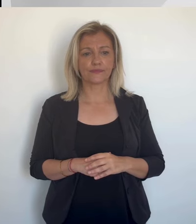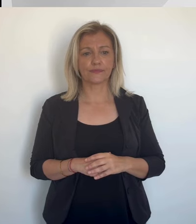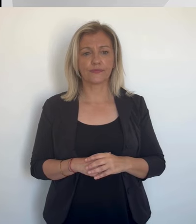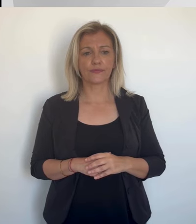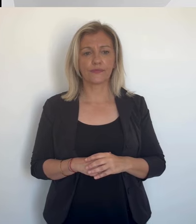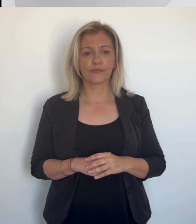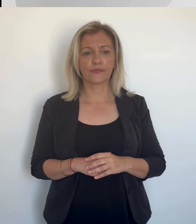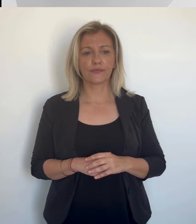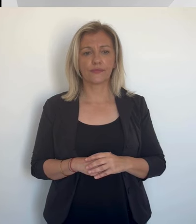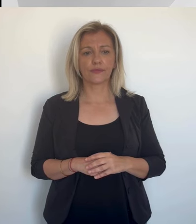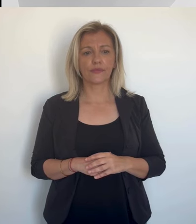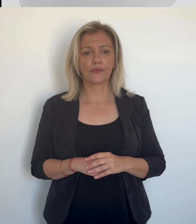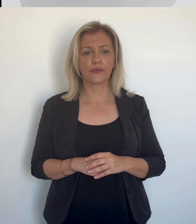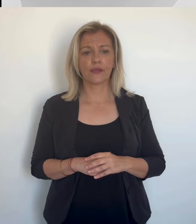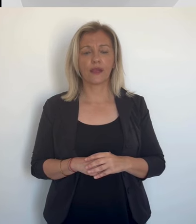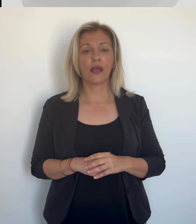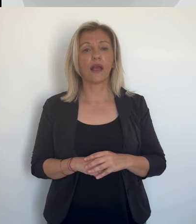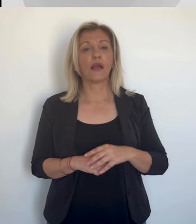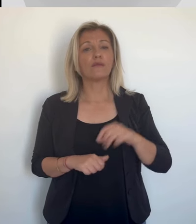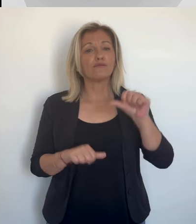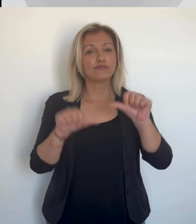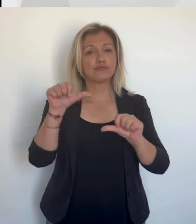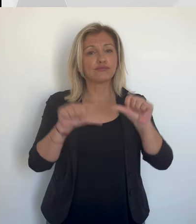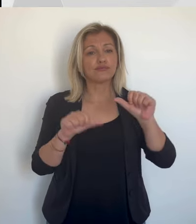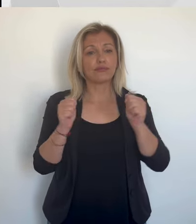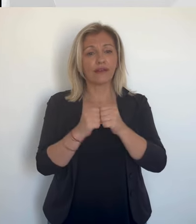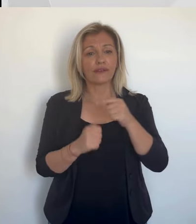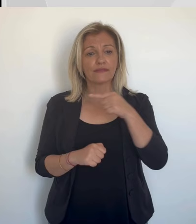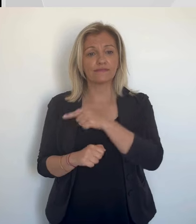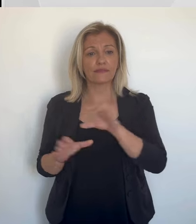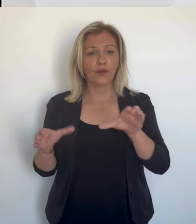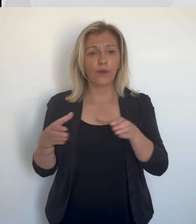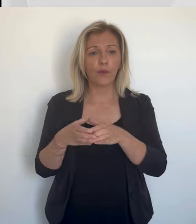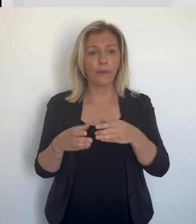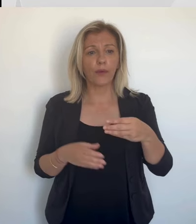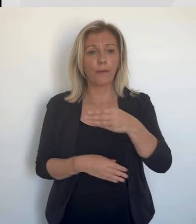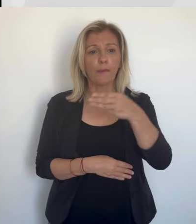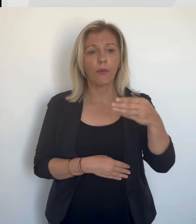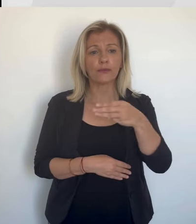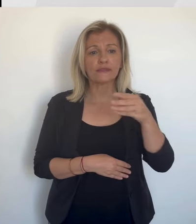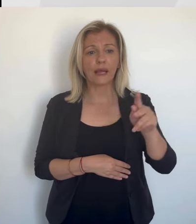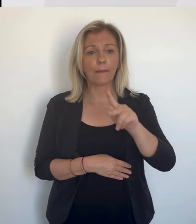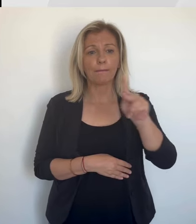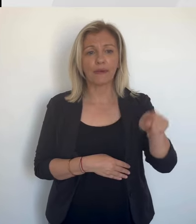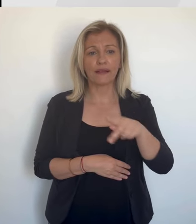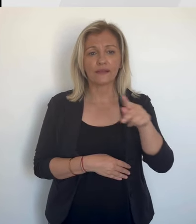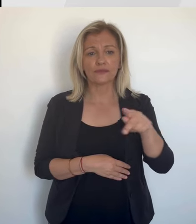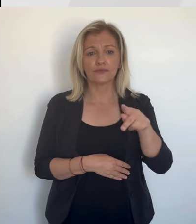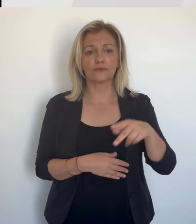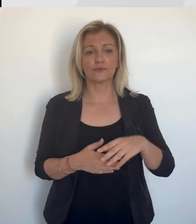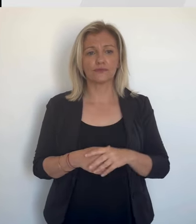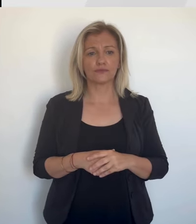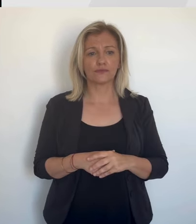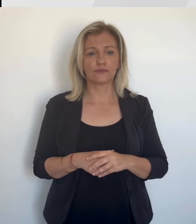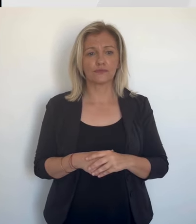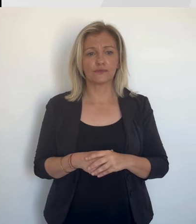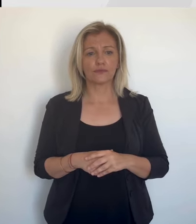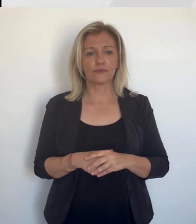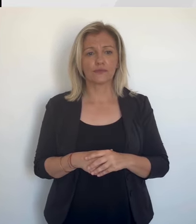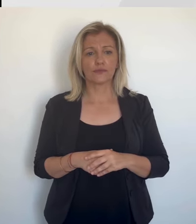RN, ancienne suppléante de Nathalie Antona en 2022, aura pour concurrent Lisandre Louchagne de Mossa Palatine.